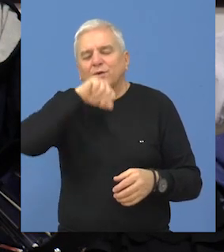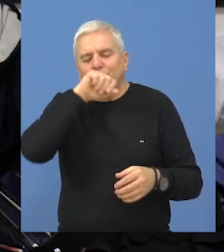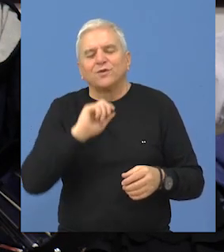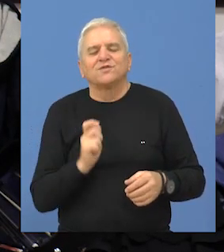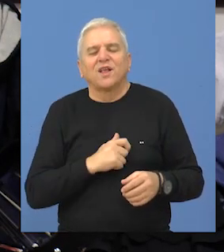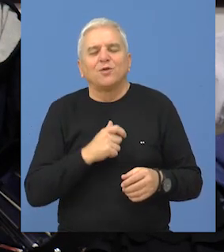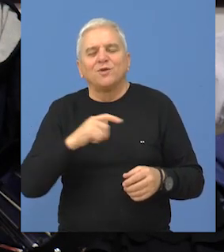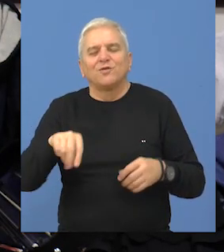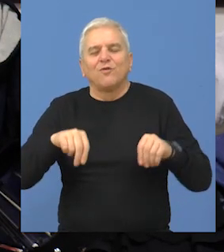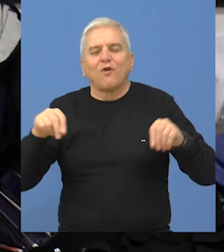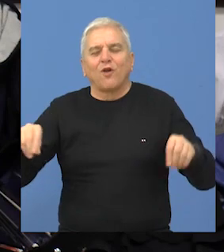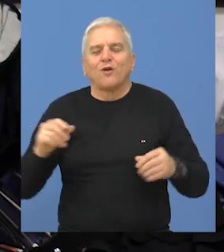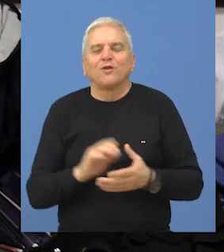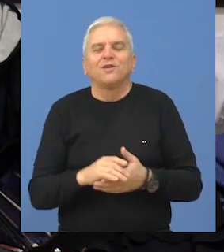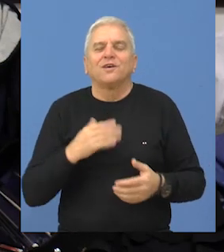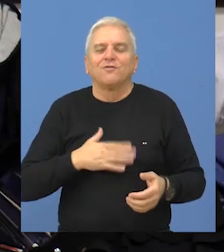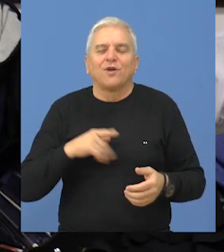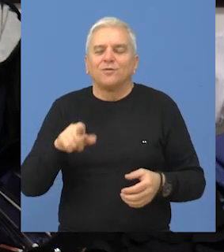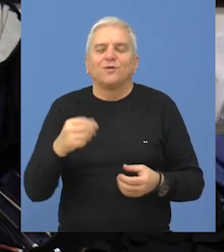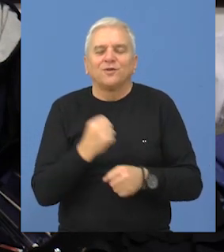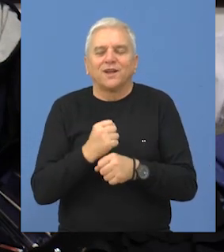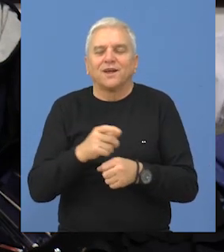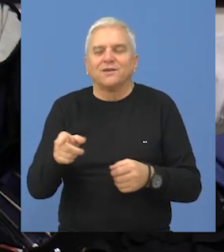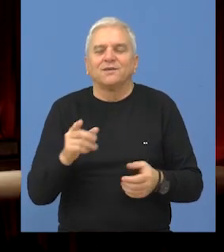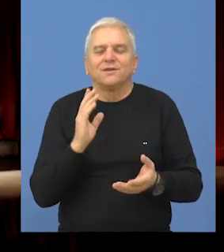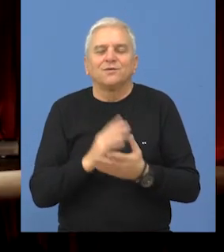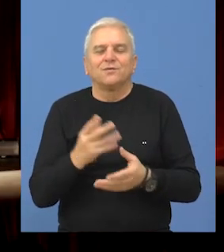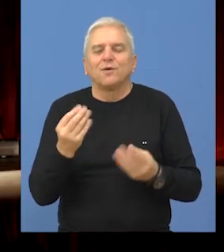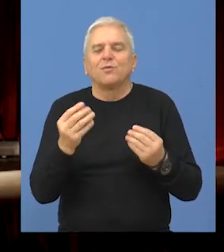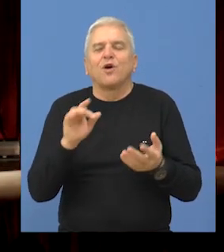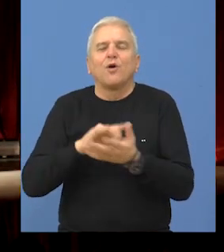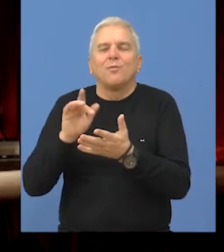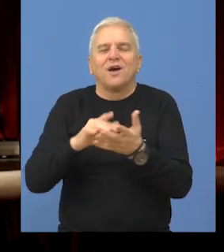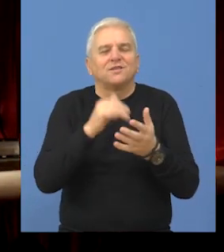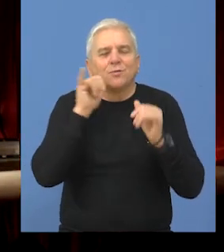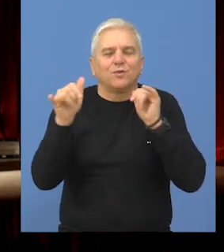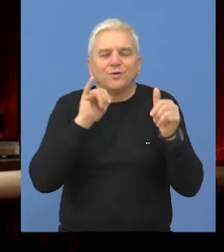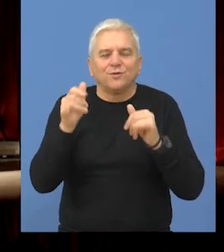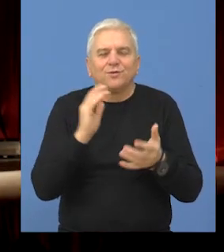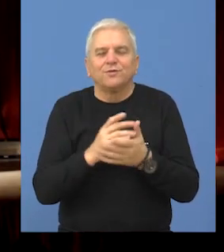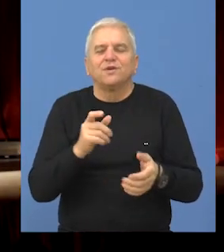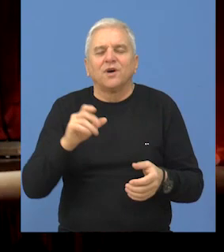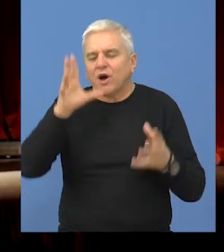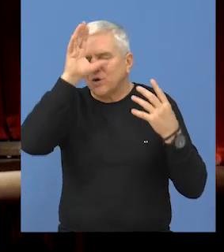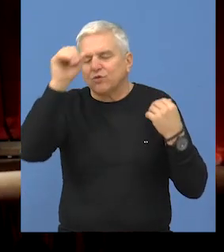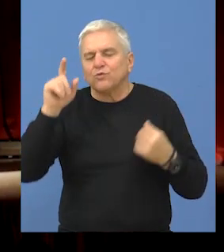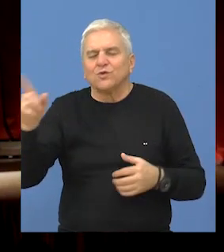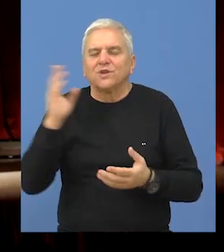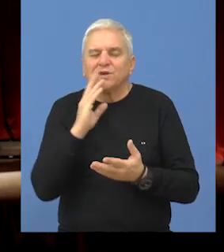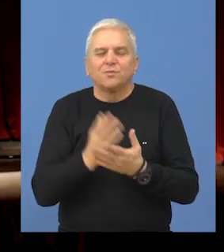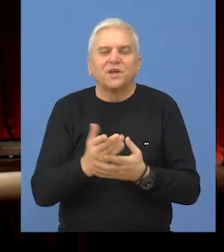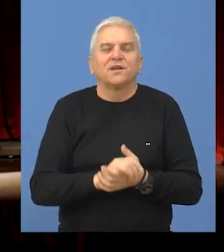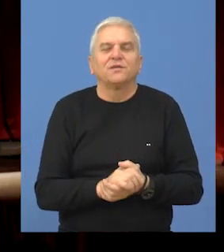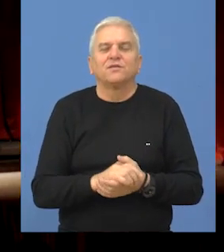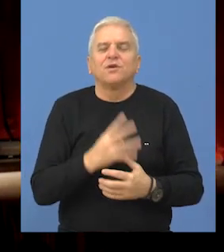zajubjen u folkloru, jako volim to da radim. Bili smo već na puno mesta, bili smo već u Rumuniji,